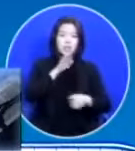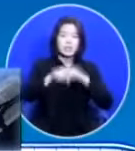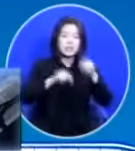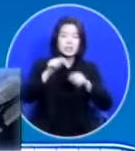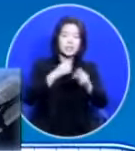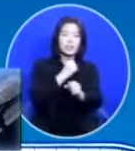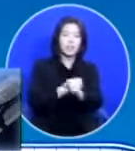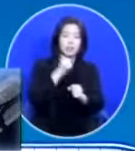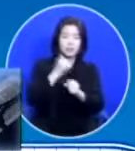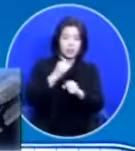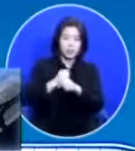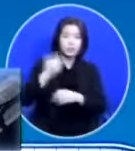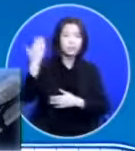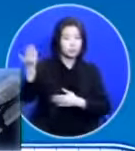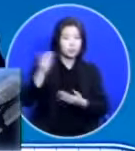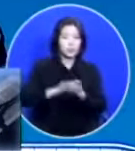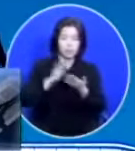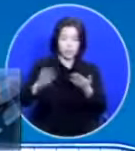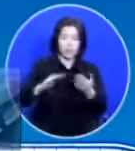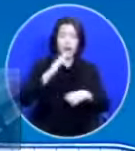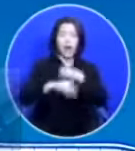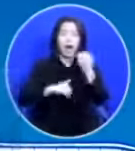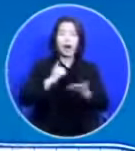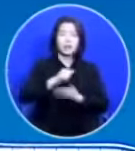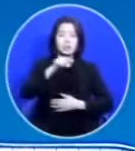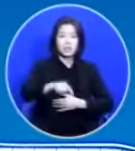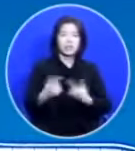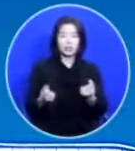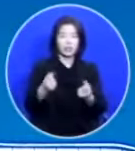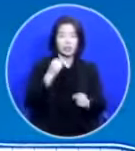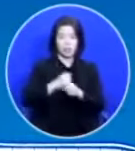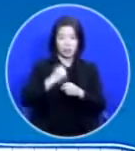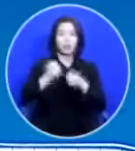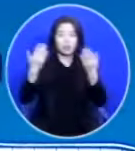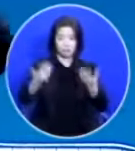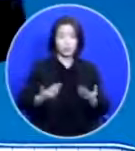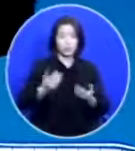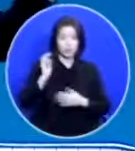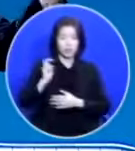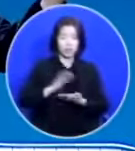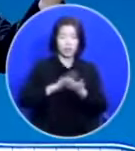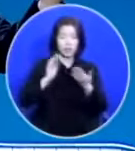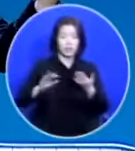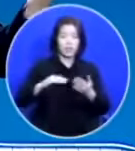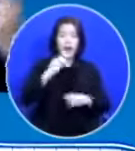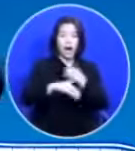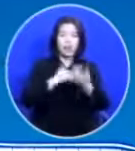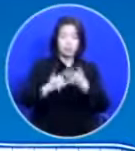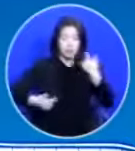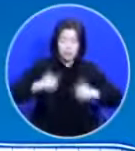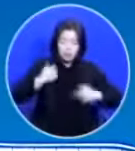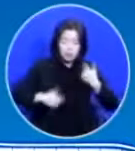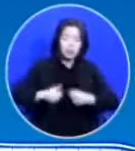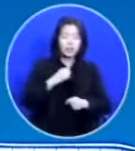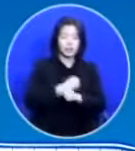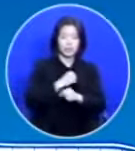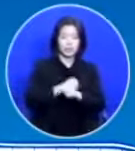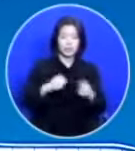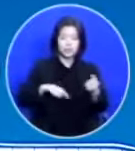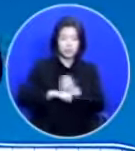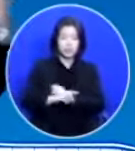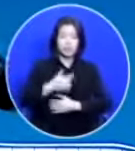하시는 분입니다 하나님이 그렇게 하게 해주신다는 거예요 하나님의 기뻐하시는 뜻을 염원하고